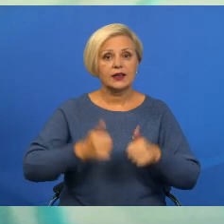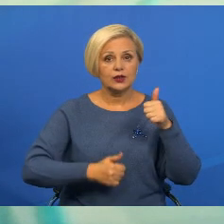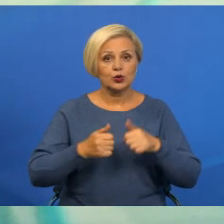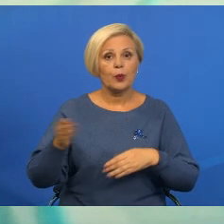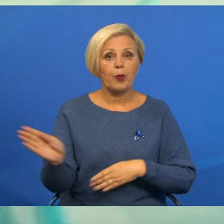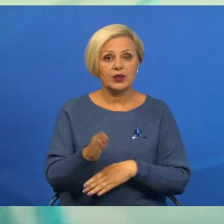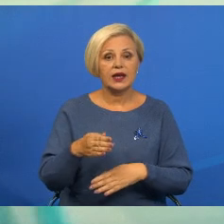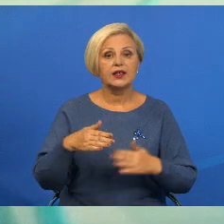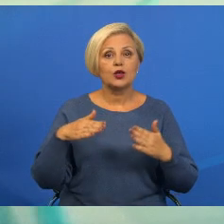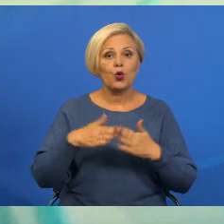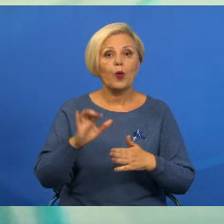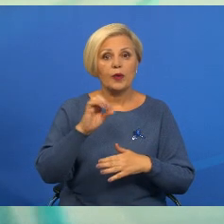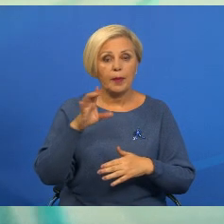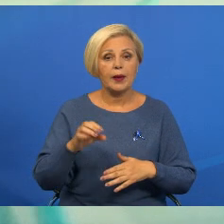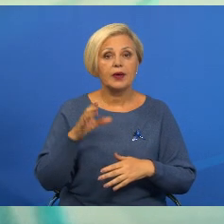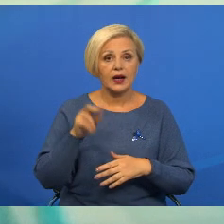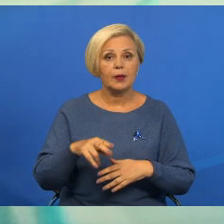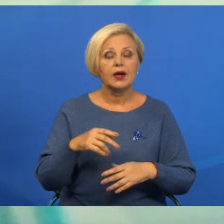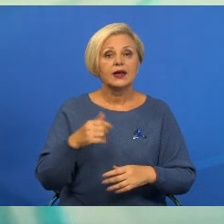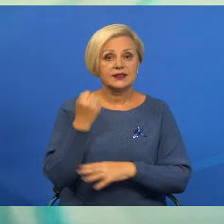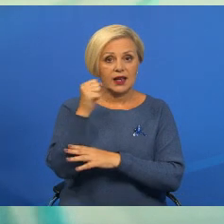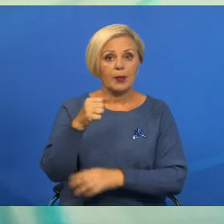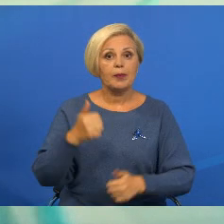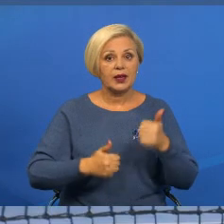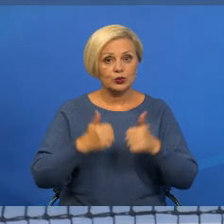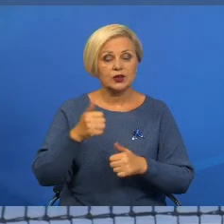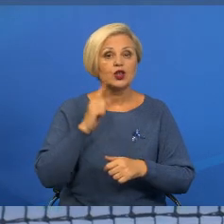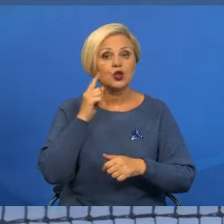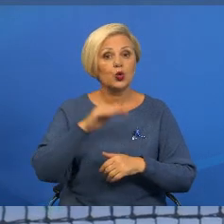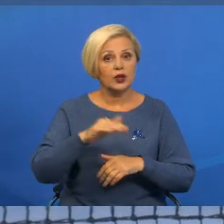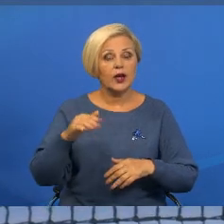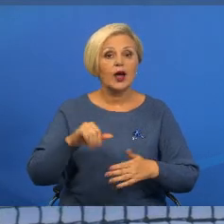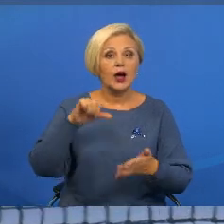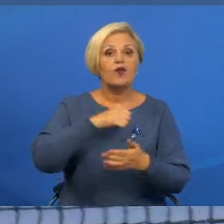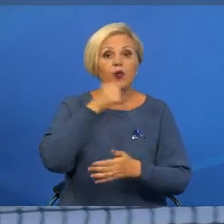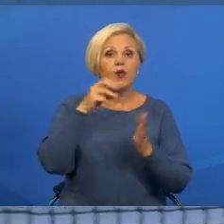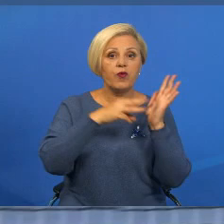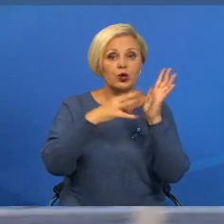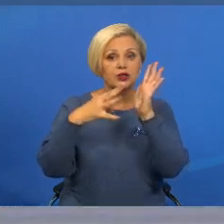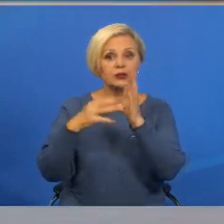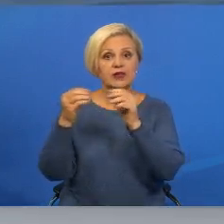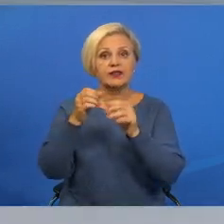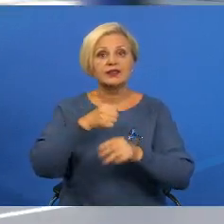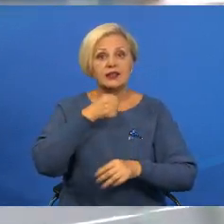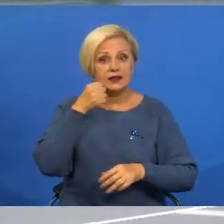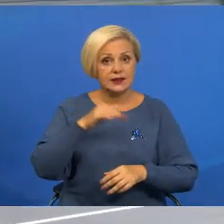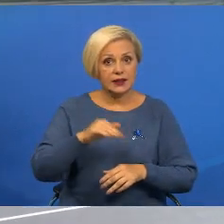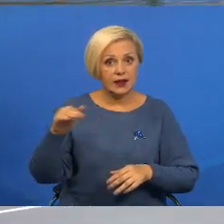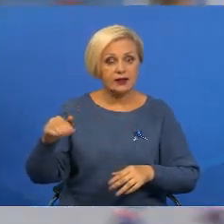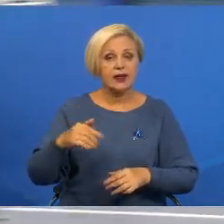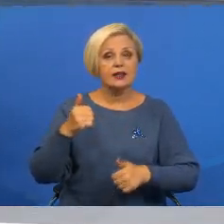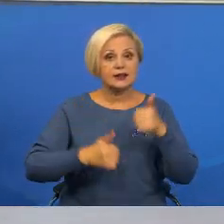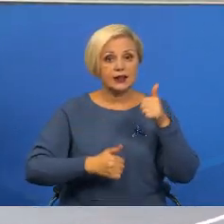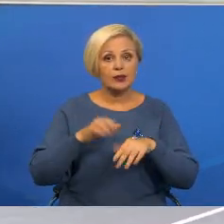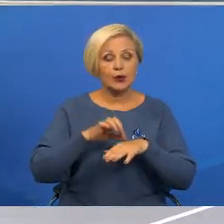по теннисе «Гомель Бэйби Кап». За перемогу змагаются юные спортсмены. Узросту дельников – 8, 9 и 10 годов. С поборництвы